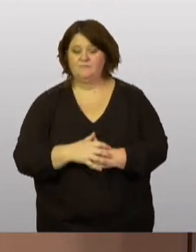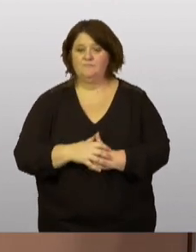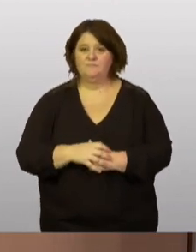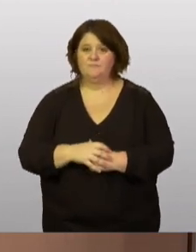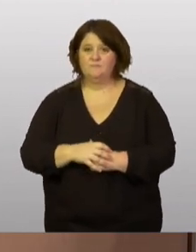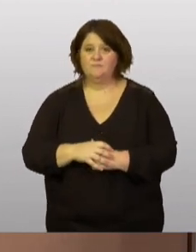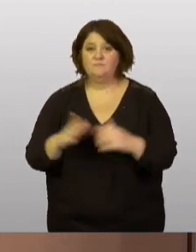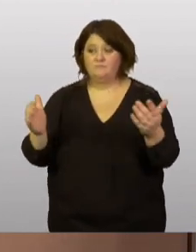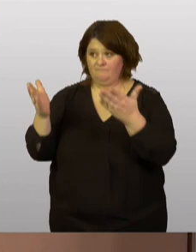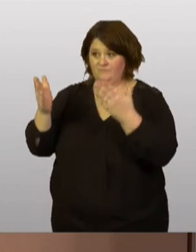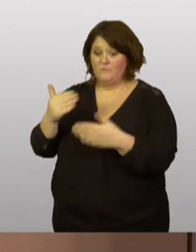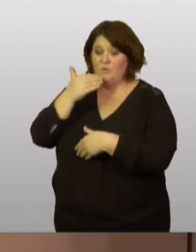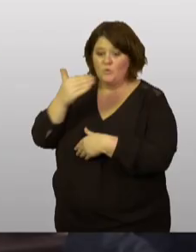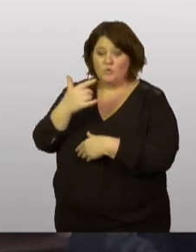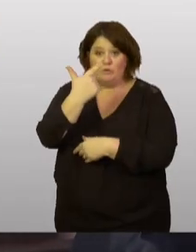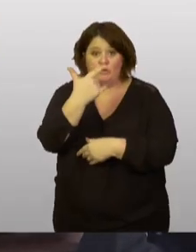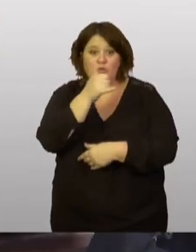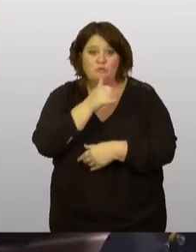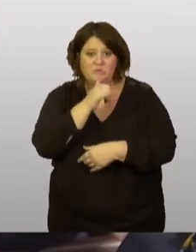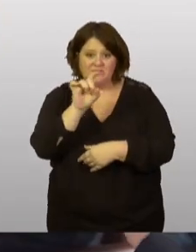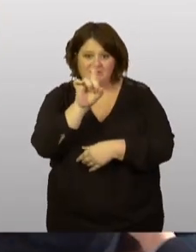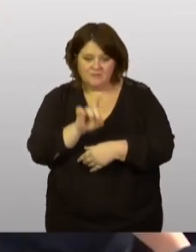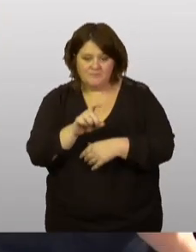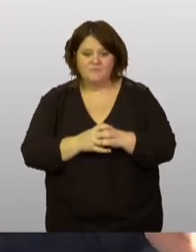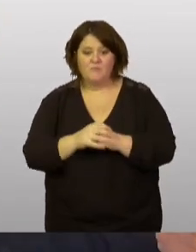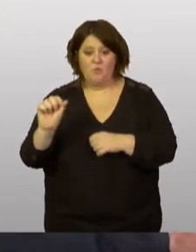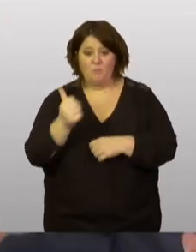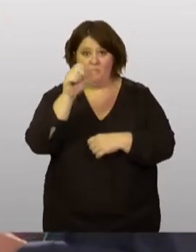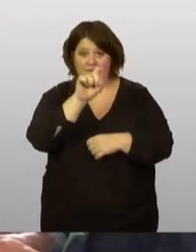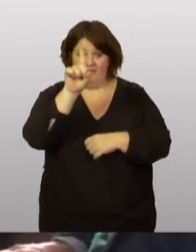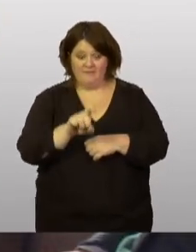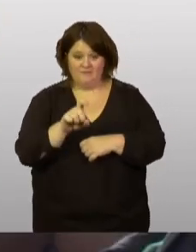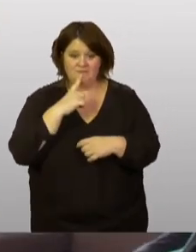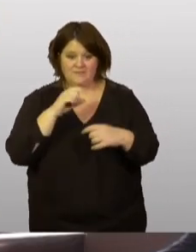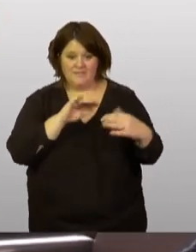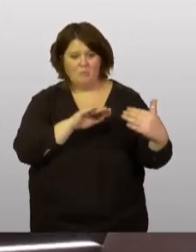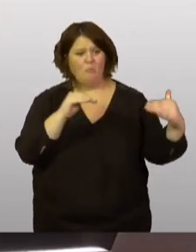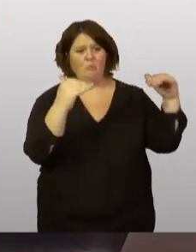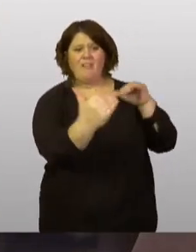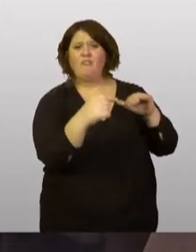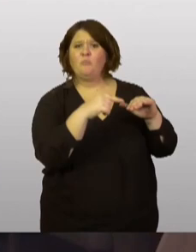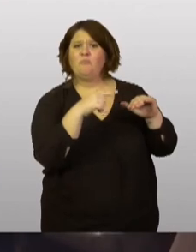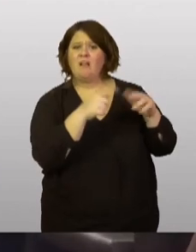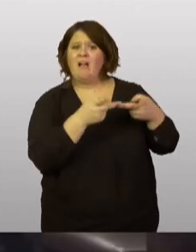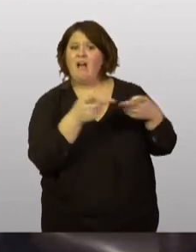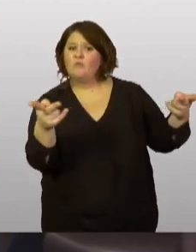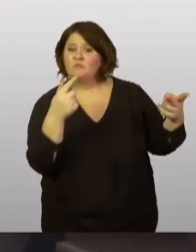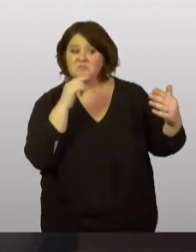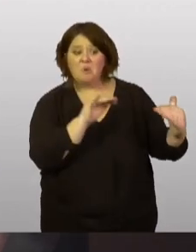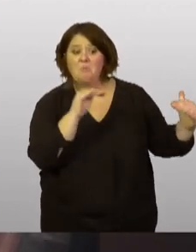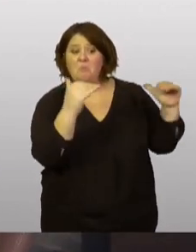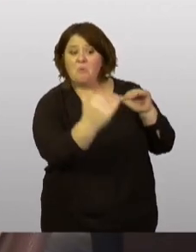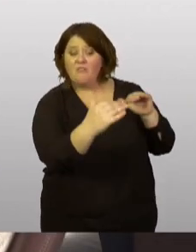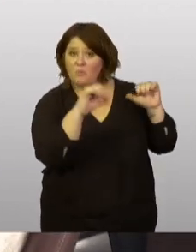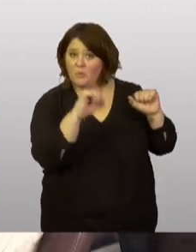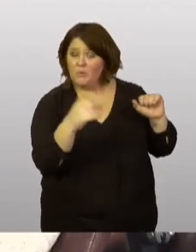Bonjour, merci. J'ai deux petites questions. La première, ça concerne la plateforme que vous avez annoncée. Est-ce que cette plateforme va aussi